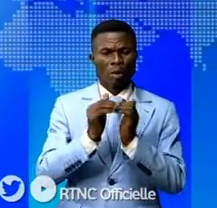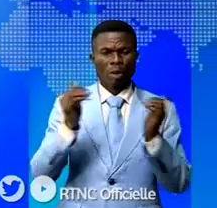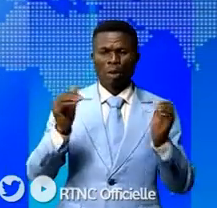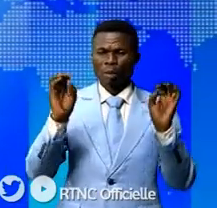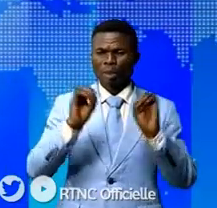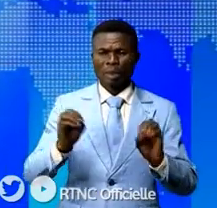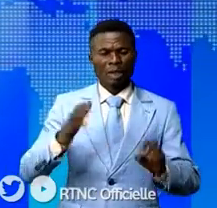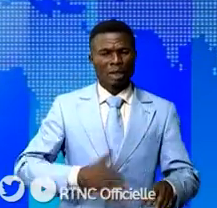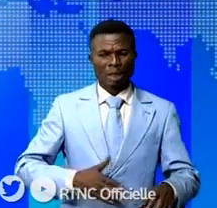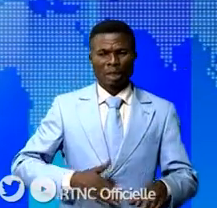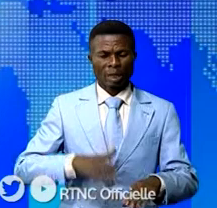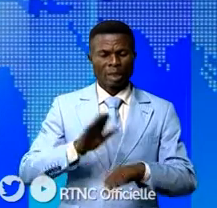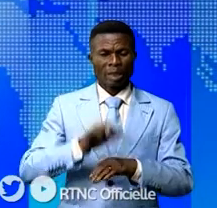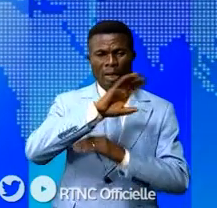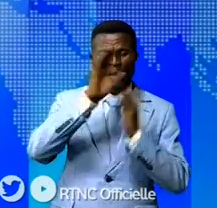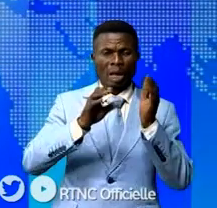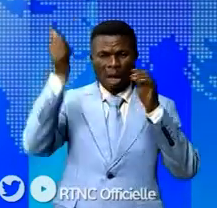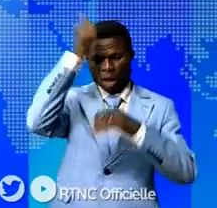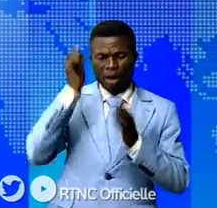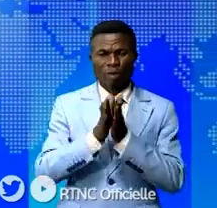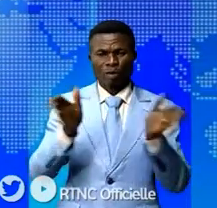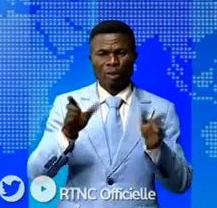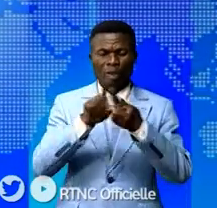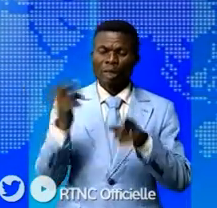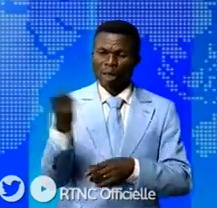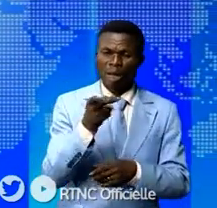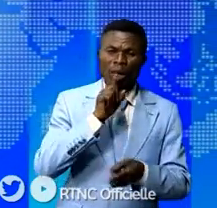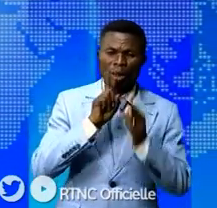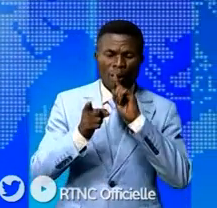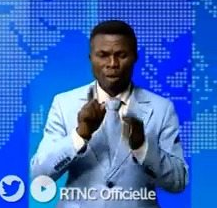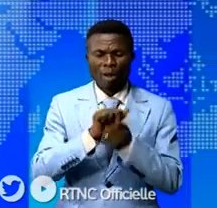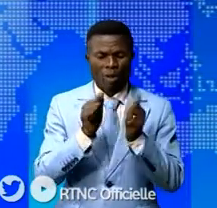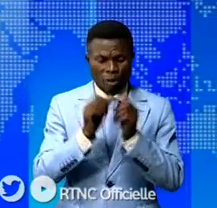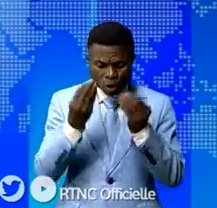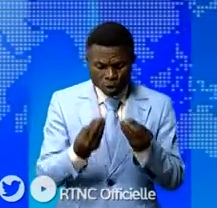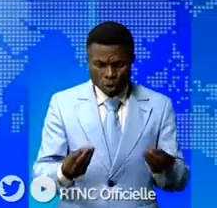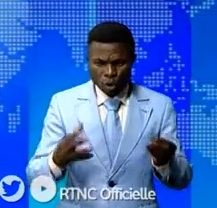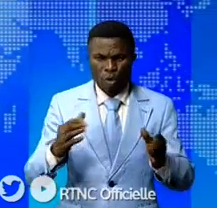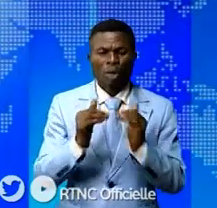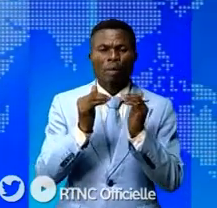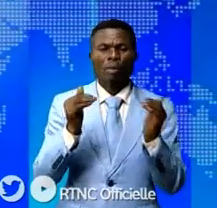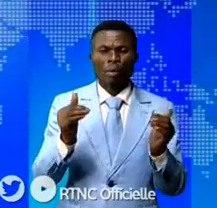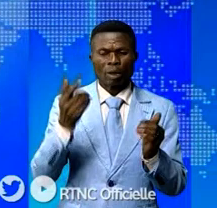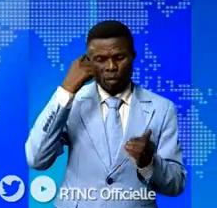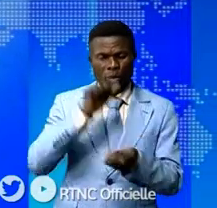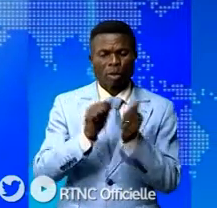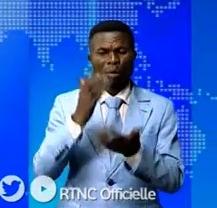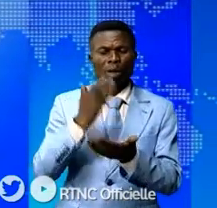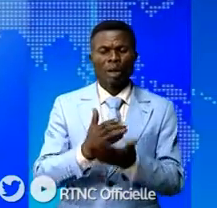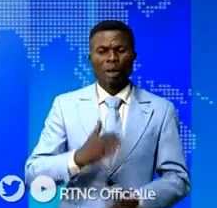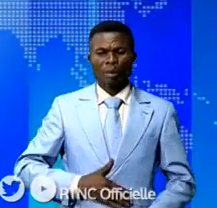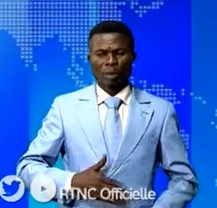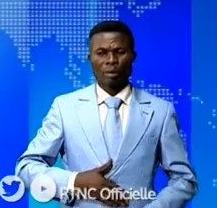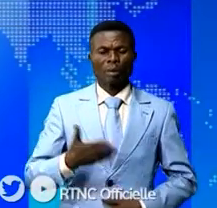alimentaire qui se vit sur le continent africain. Ensemble, ils ont évalué les voies et moyens pour trouver des solutions durables en vue